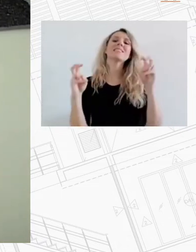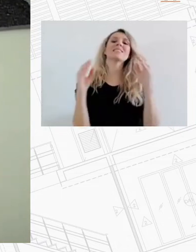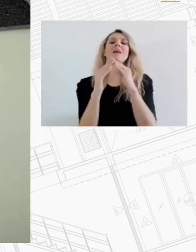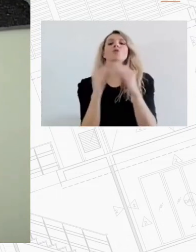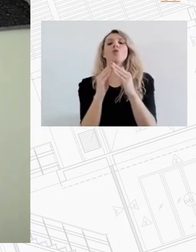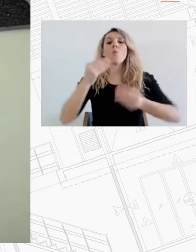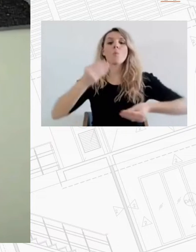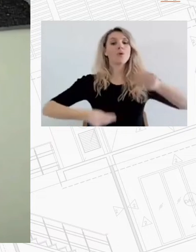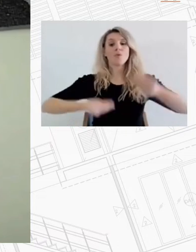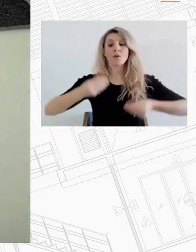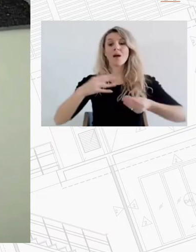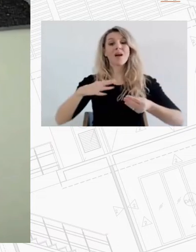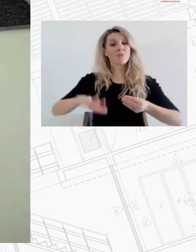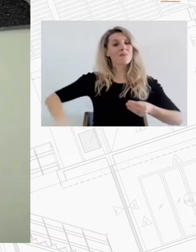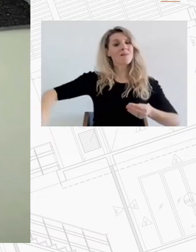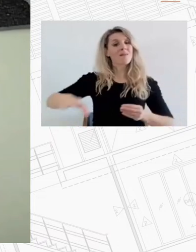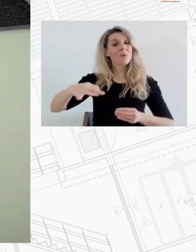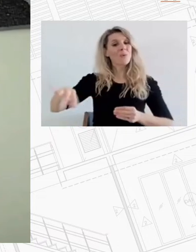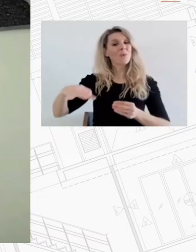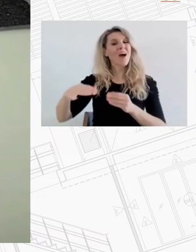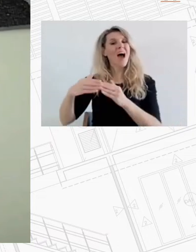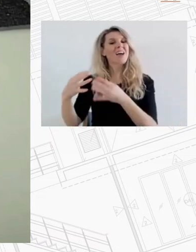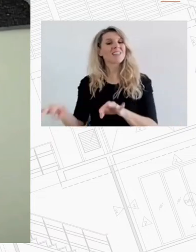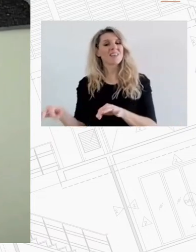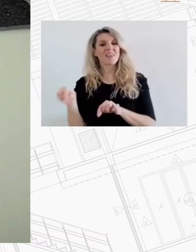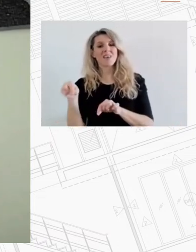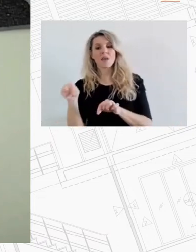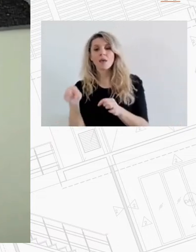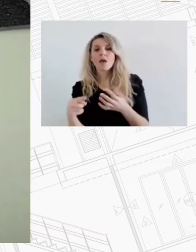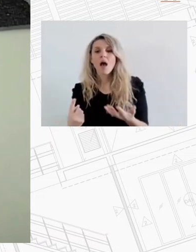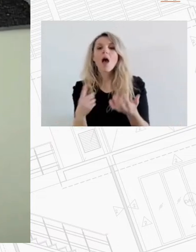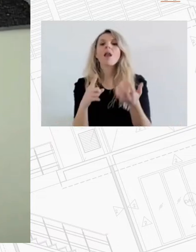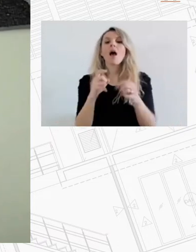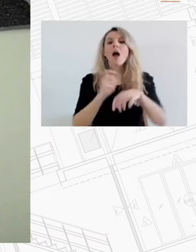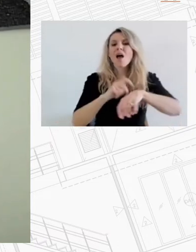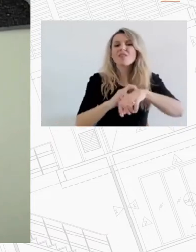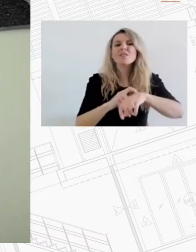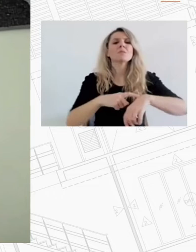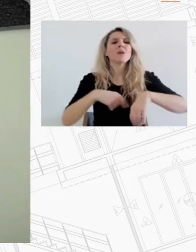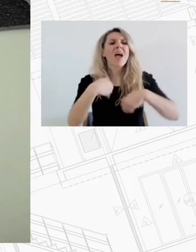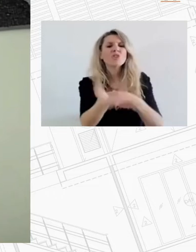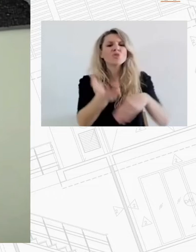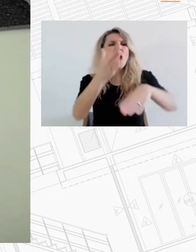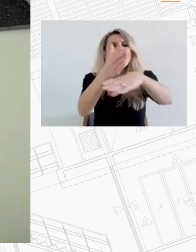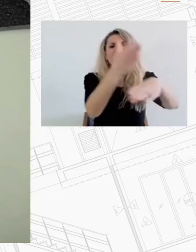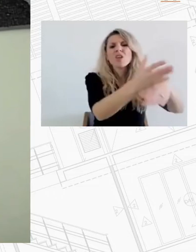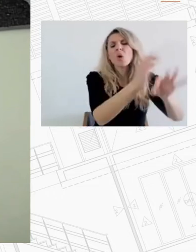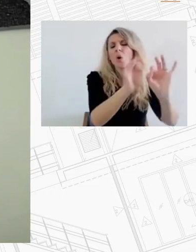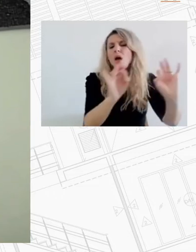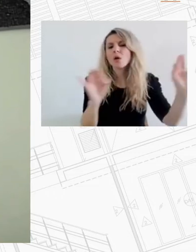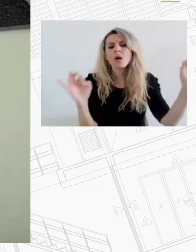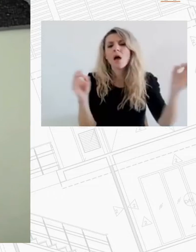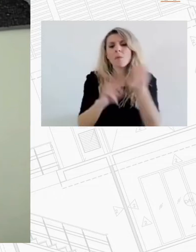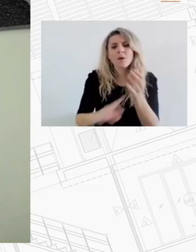ευάλωτων συνεχίζουν να ρυθμίζονται από την ελεύθερη αγορά ανεξέλεκτα και επιλύονται βάσει της οικονομικής